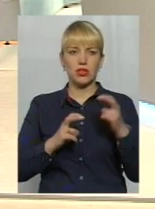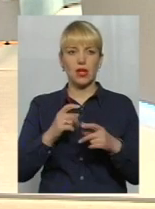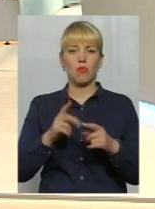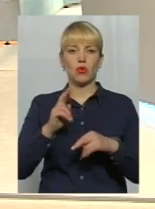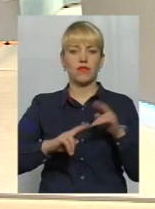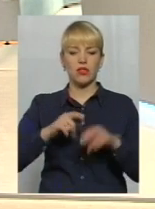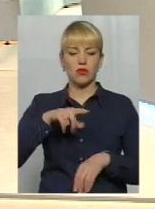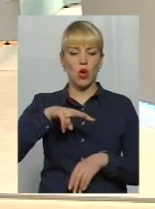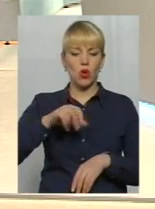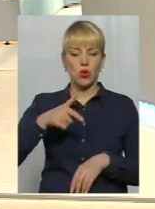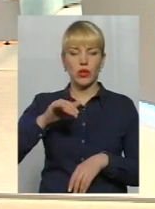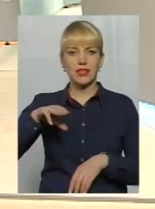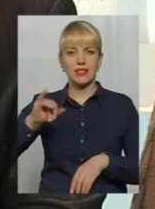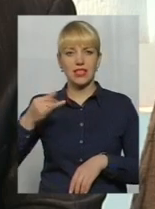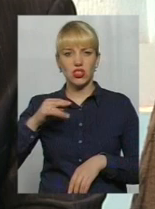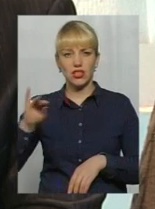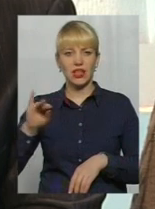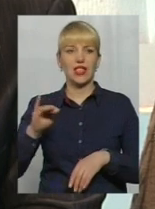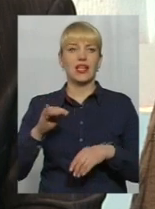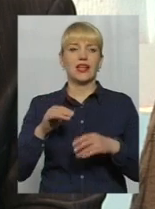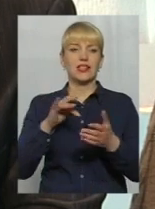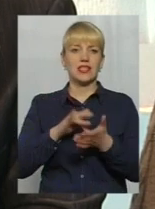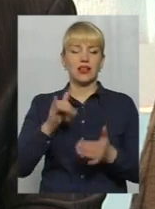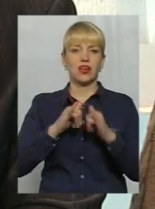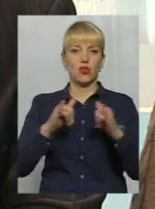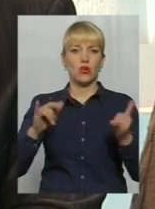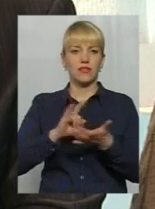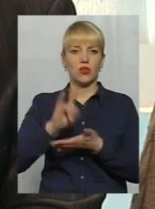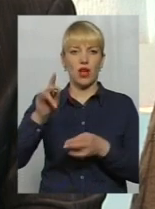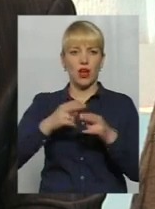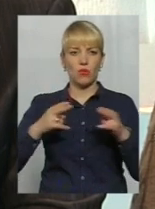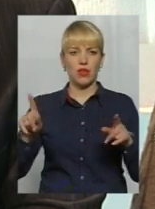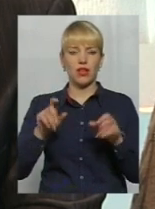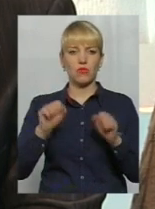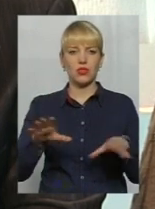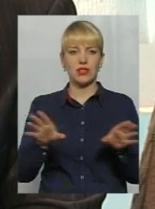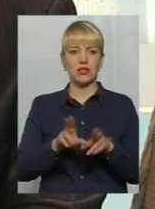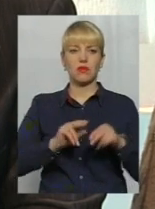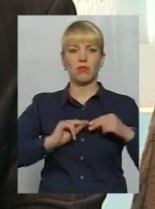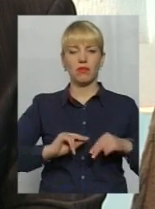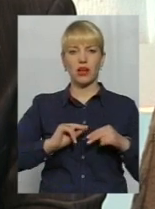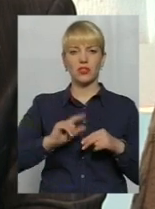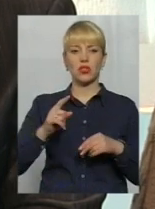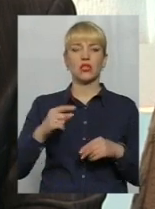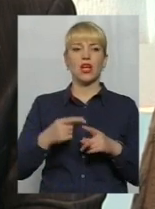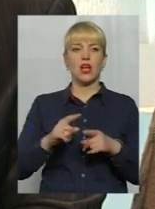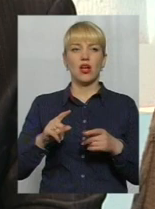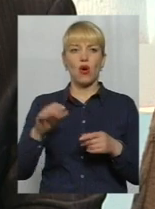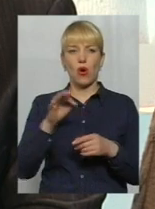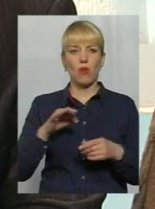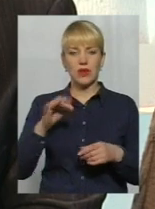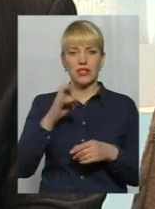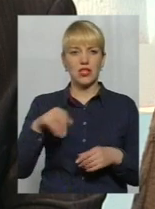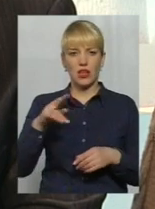центру, розвиток аеропорту, який можливий співпраці з обласною радою, тому представники обласної ради теж будуть запрошені для